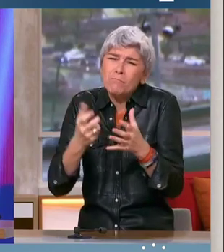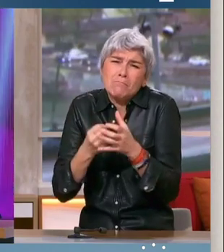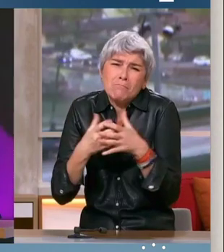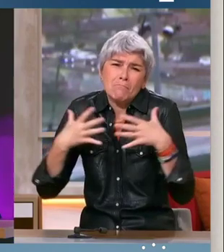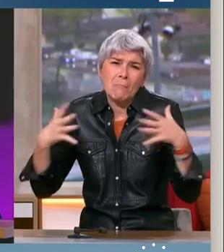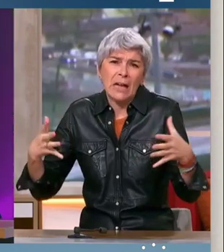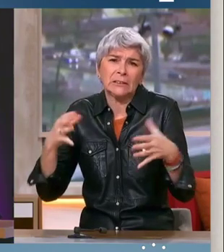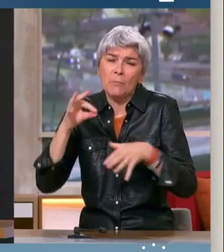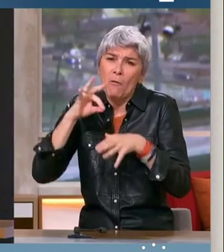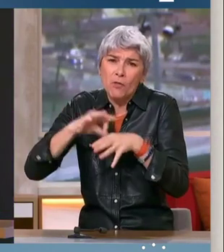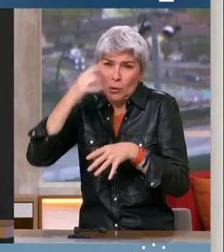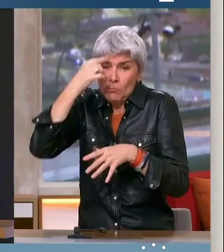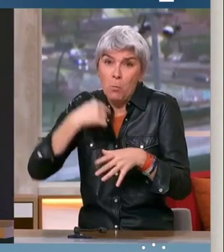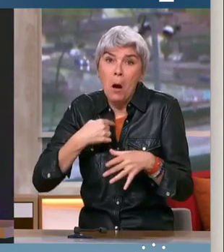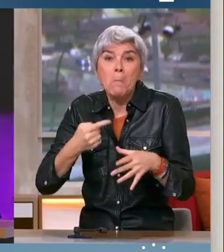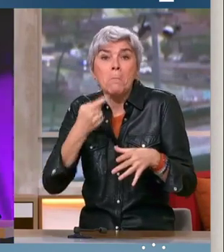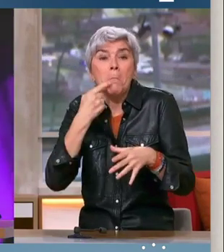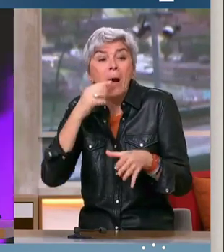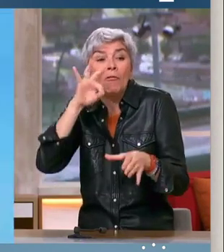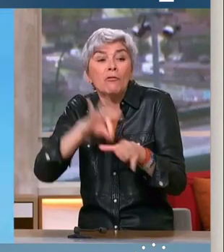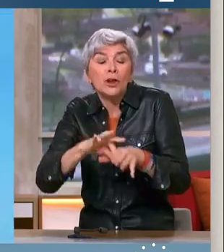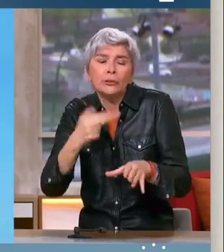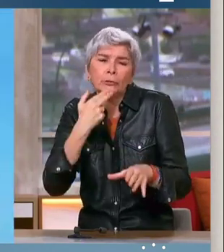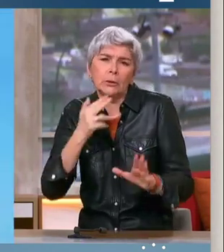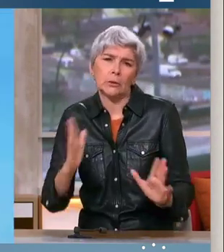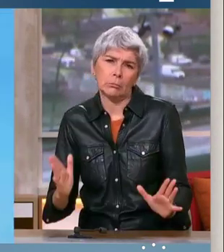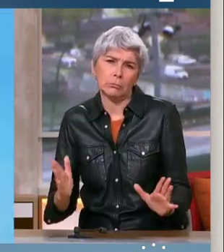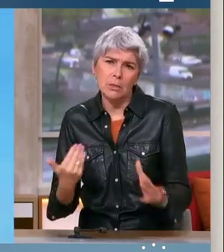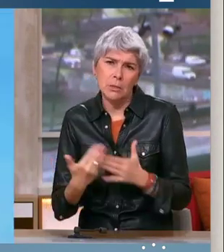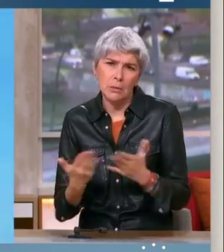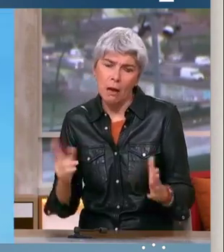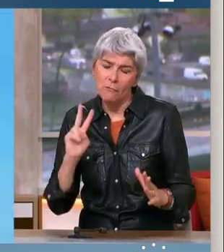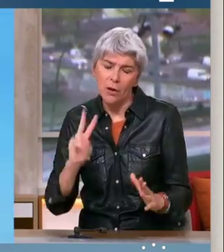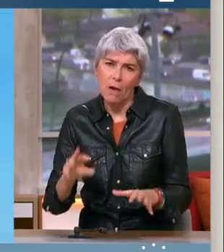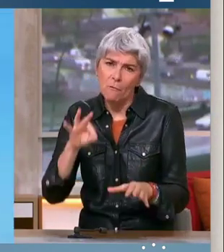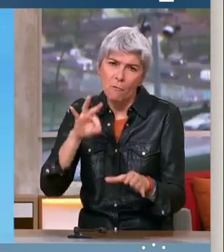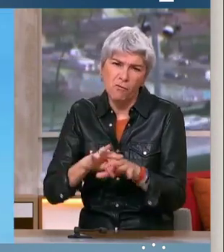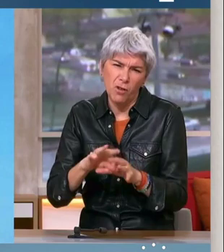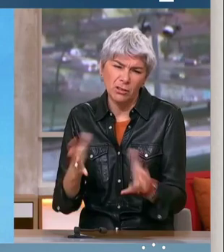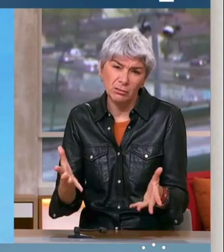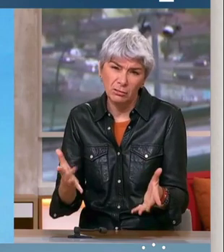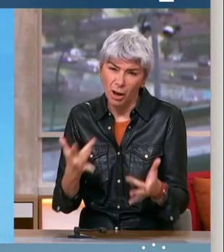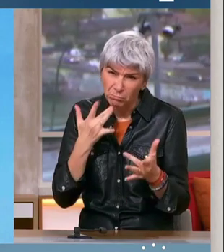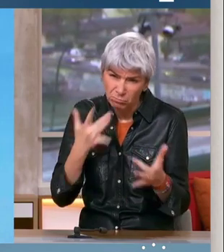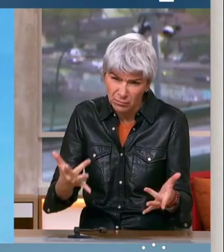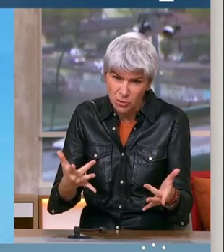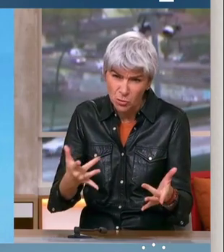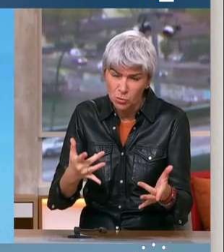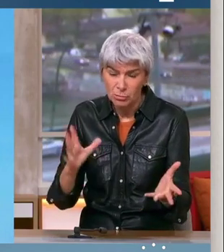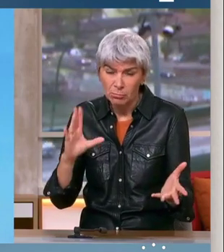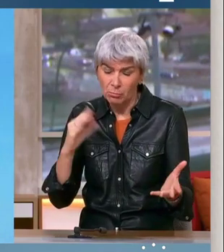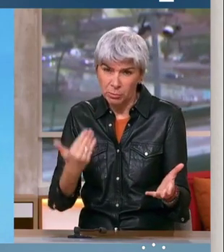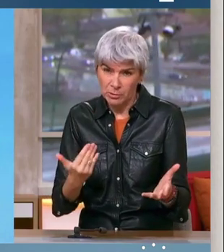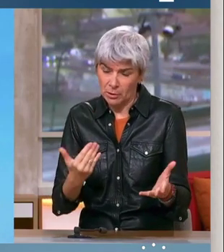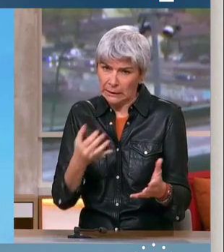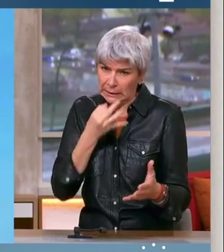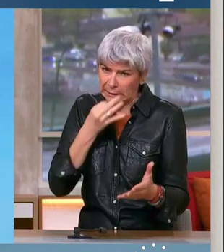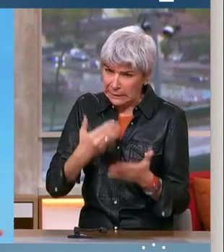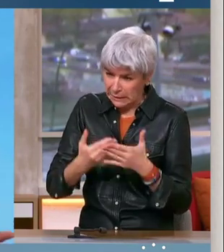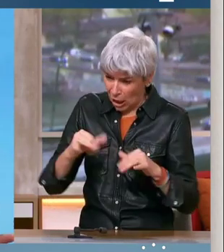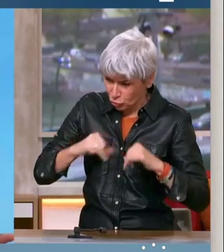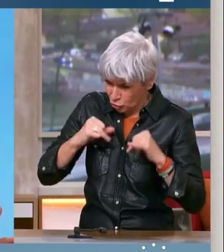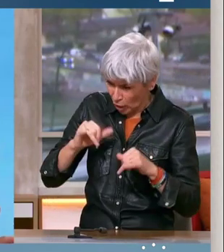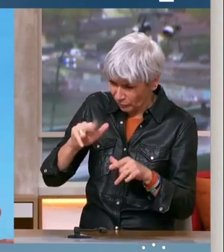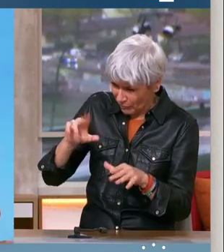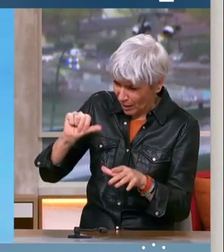Alors, quand j'entends parler de vote utile, c'est un vote par dépit, c'est un vote par défaut. Dire ça à des jeunes qui